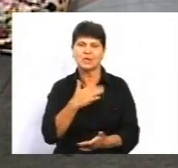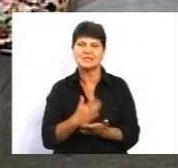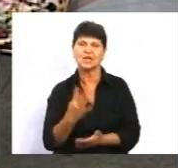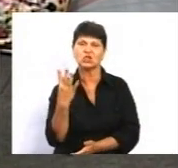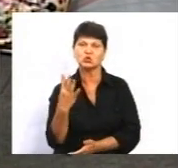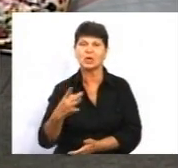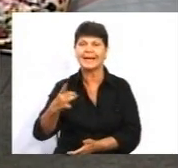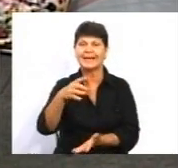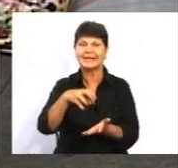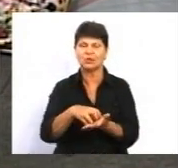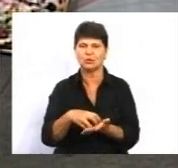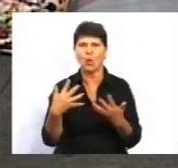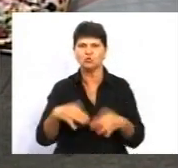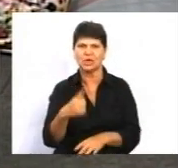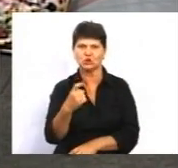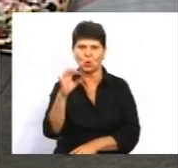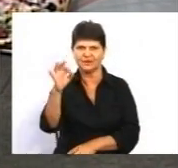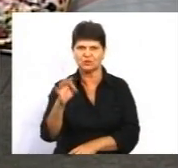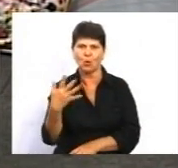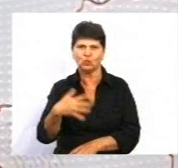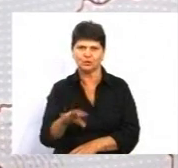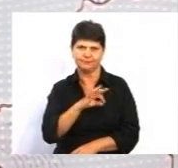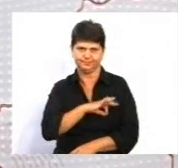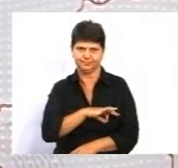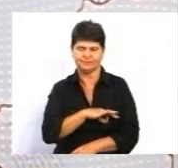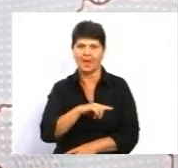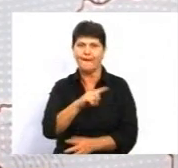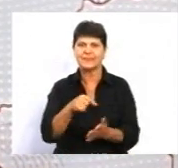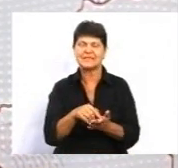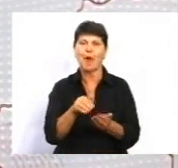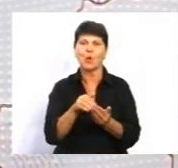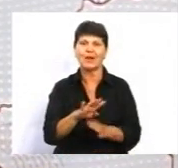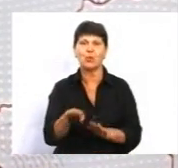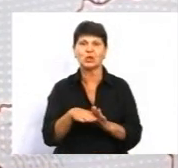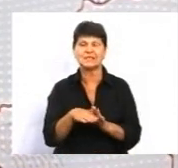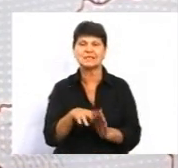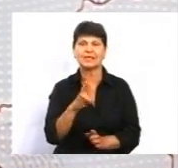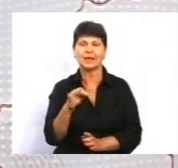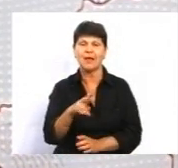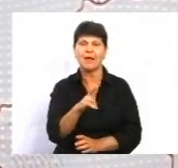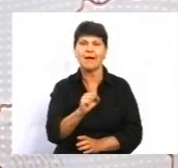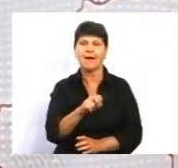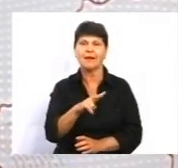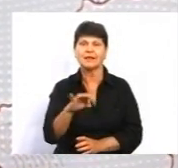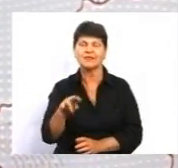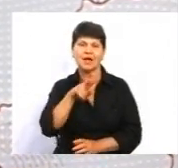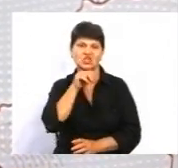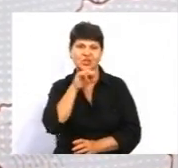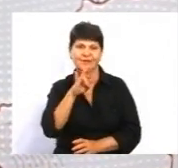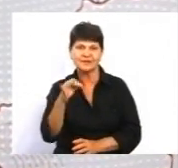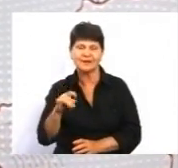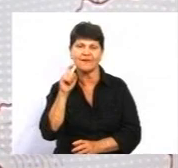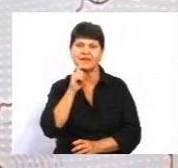вже 100% ці кошти освоїли. Це міста Моглів-Подільський, Калинівка, Чернівецький і Вінницькі райони.